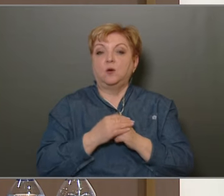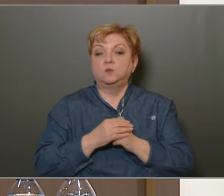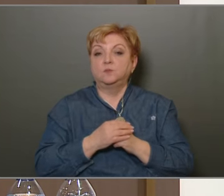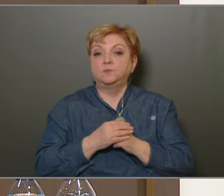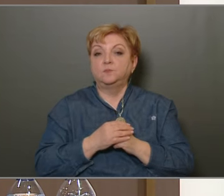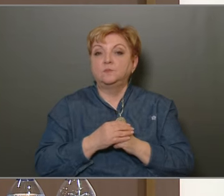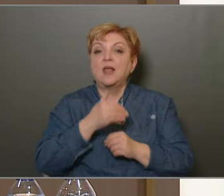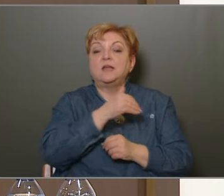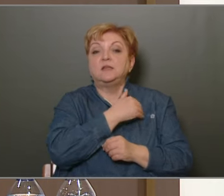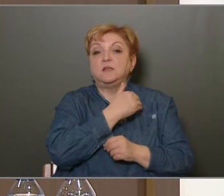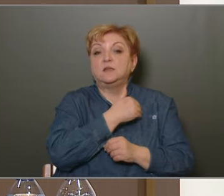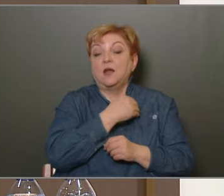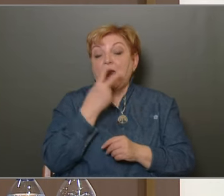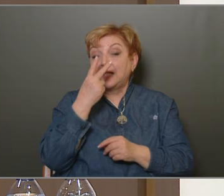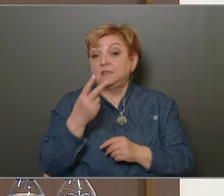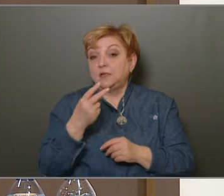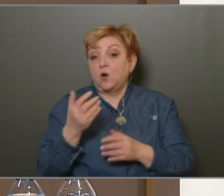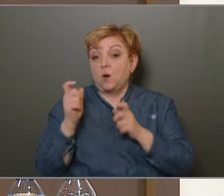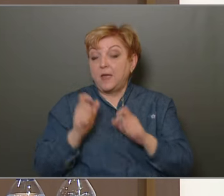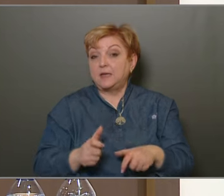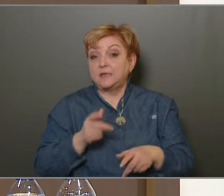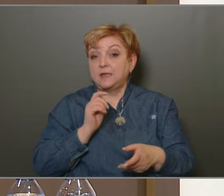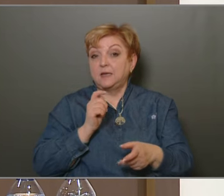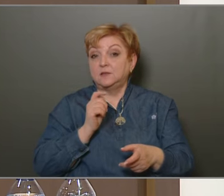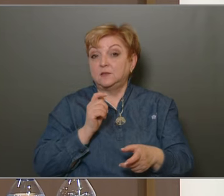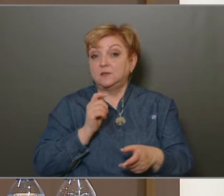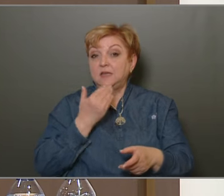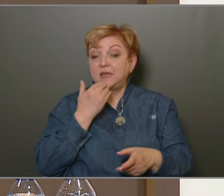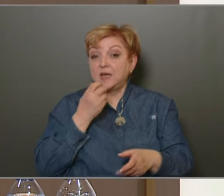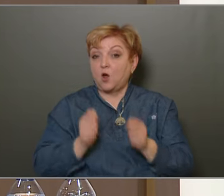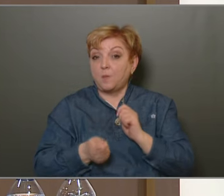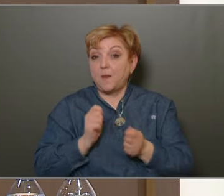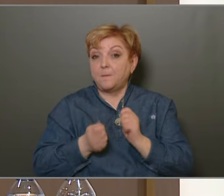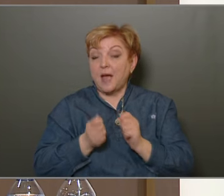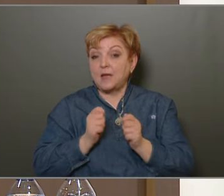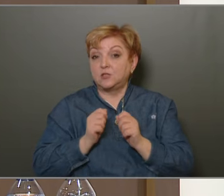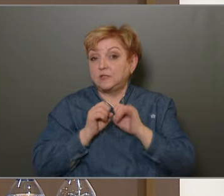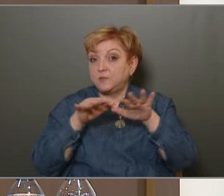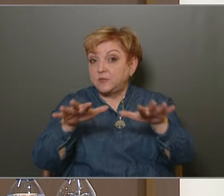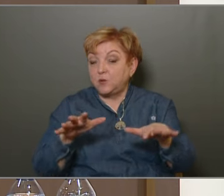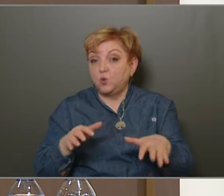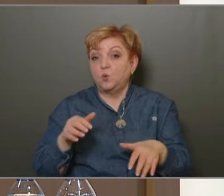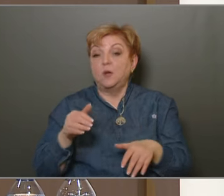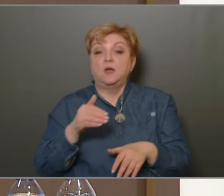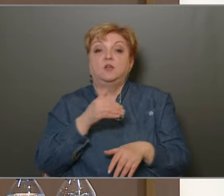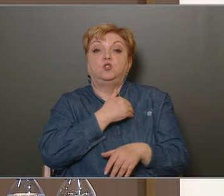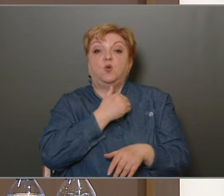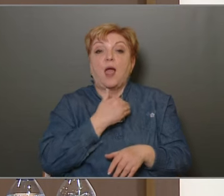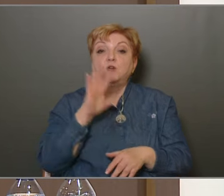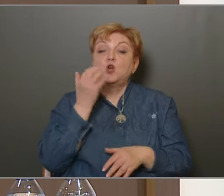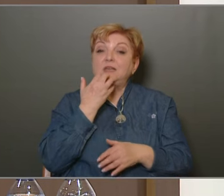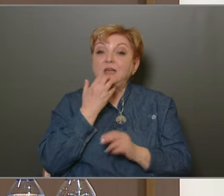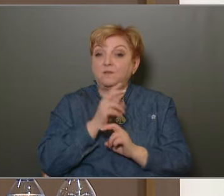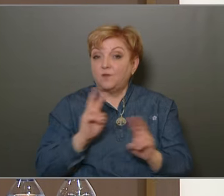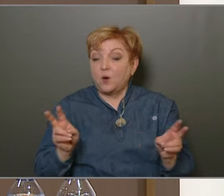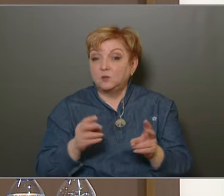Az iskoláknak látszik is a beérkezett igények alapján a pályázat egyre népszerűbb. Az iskolákban nagy igény van arra, hogy felújítsák az udvarokat.